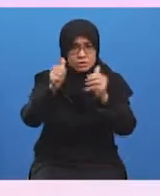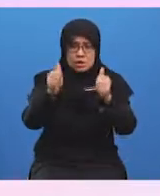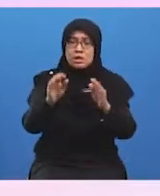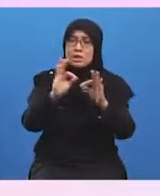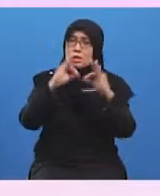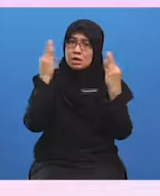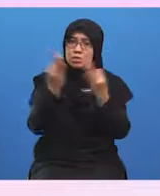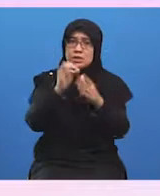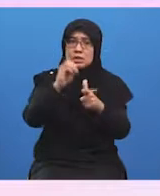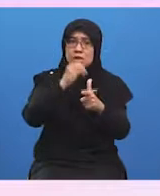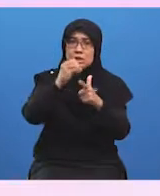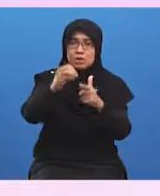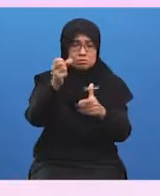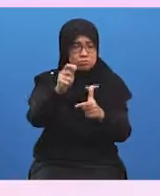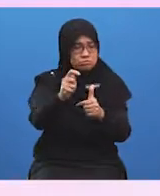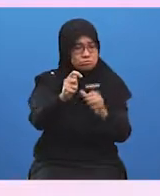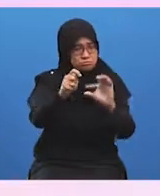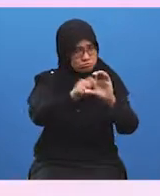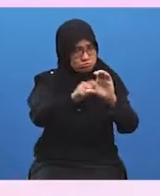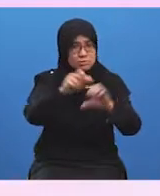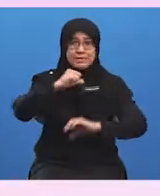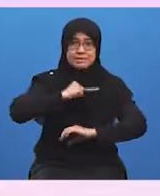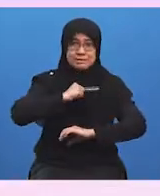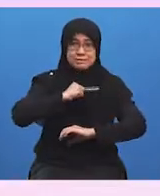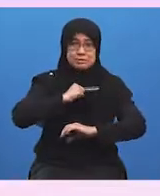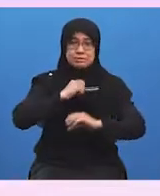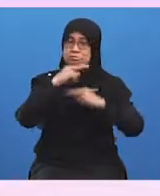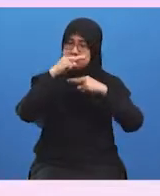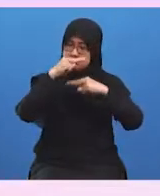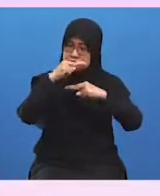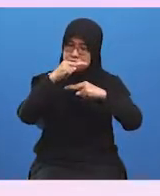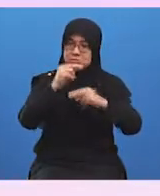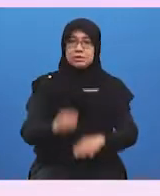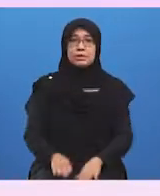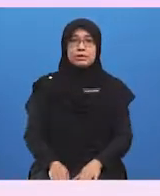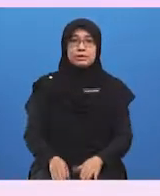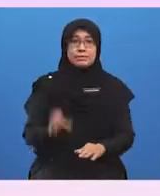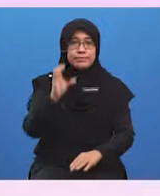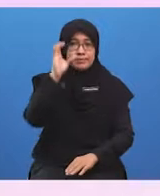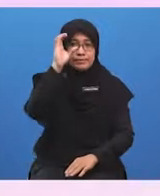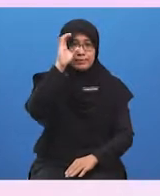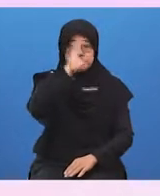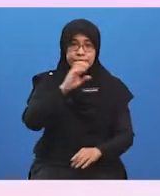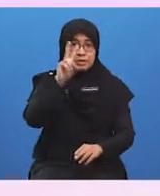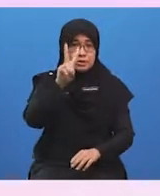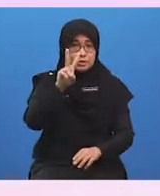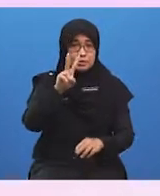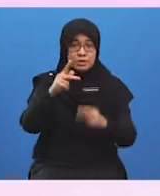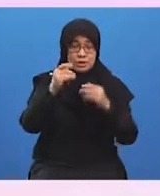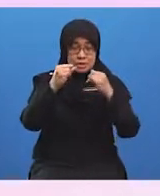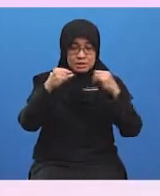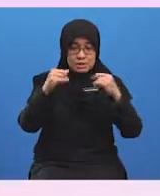ahli keluarga atau daripada tabungan sendiri yang terhad. Ciri kedua ialah jenis keluaran.